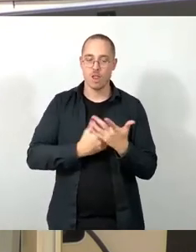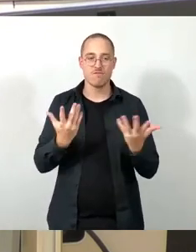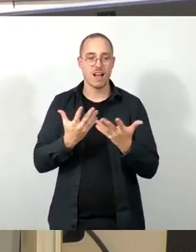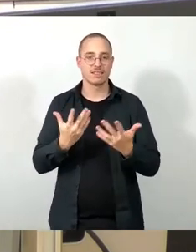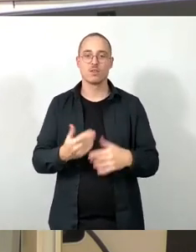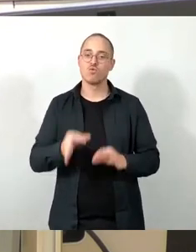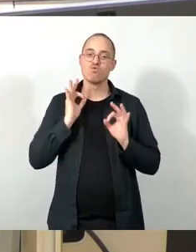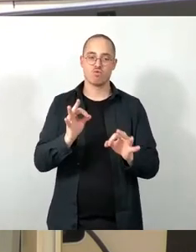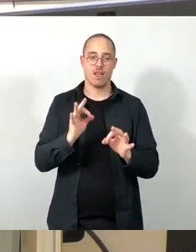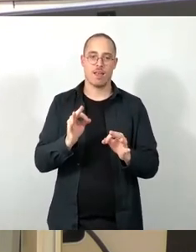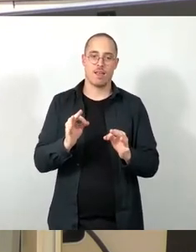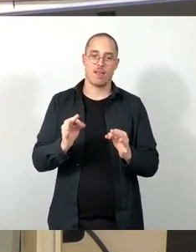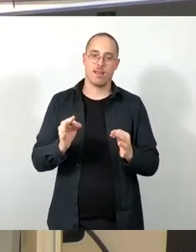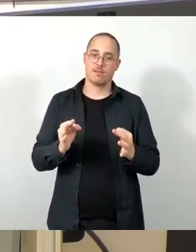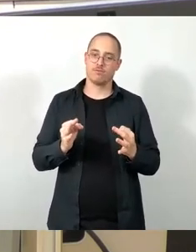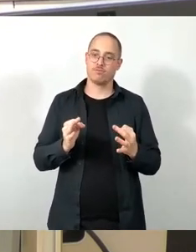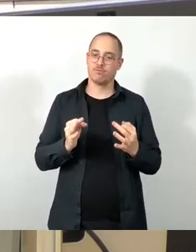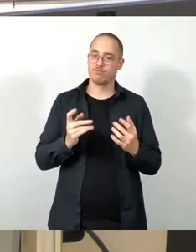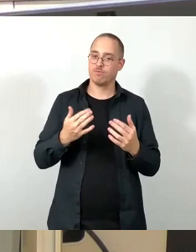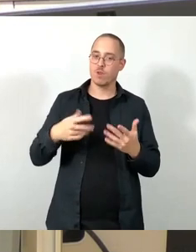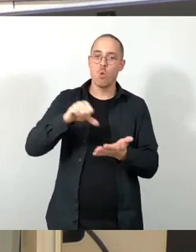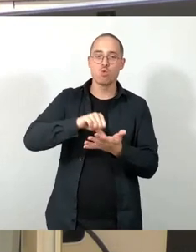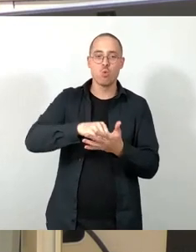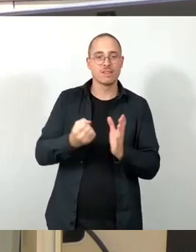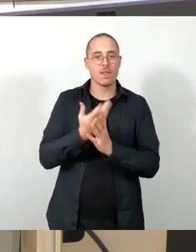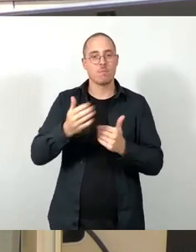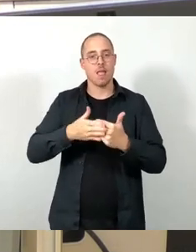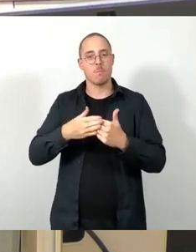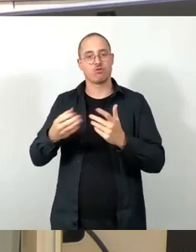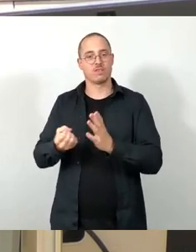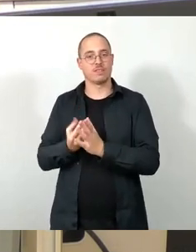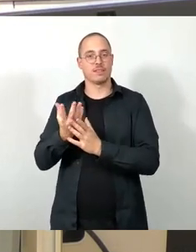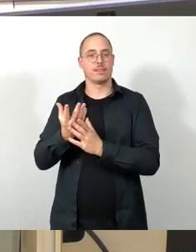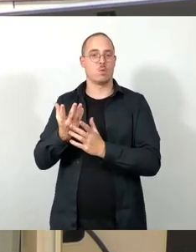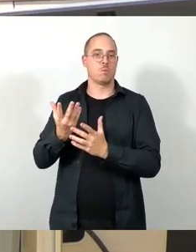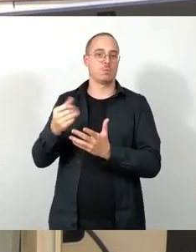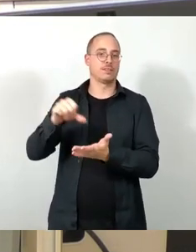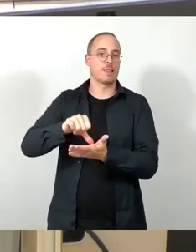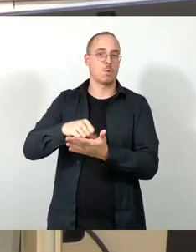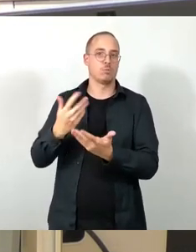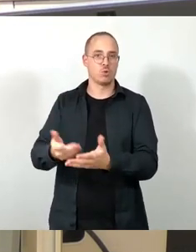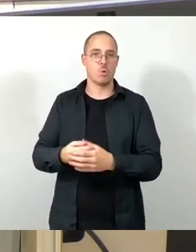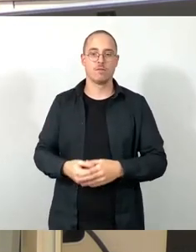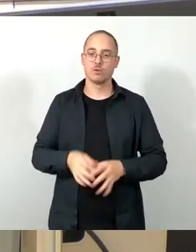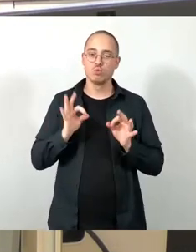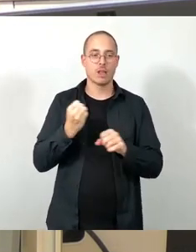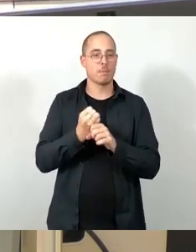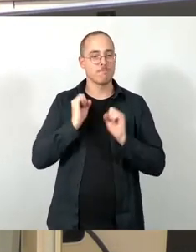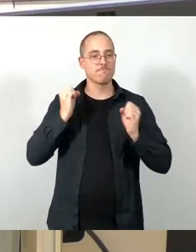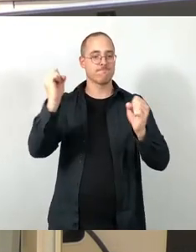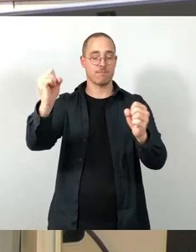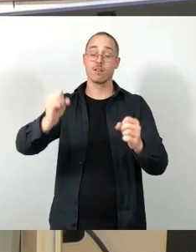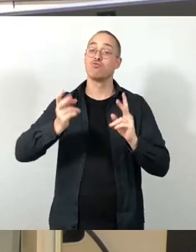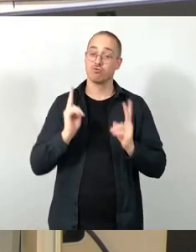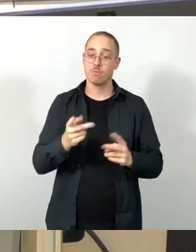Stadtbezirken eine ganz hervorragende Arbeit leisten, die, das stimmt, noch besser sichtbar gemacht werden. Aber auch